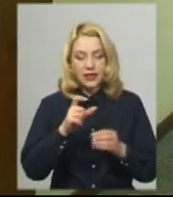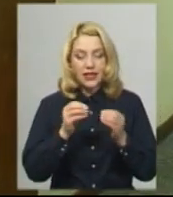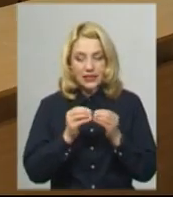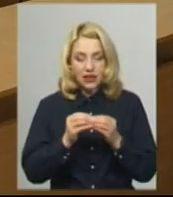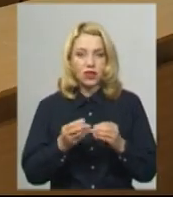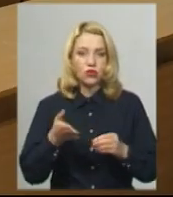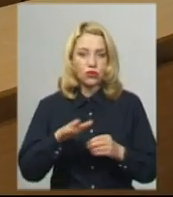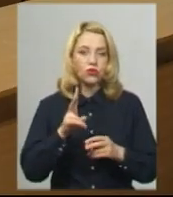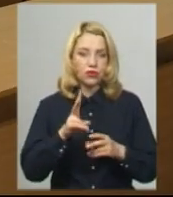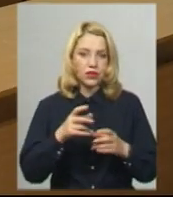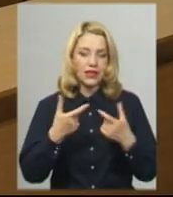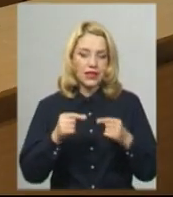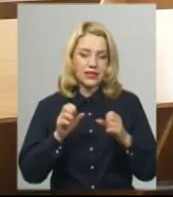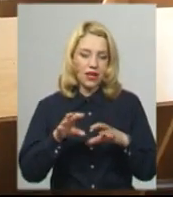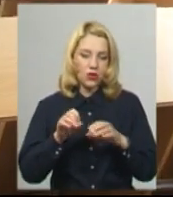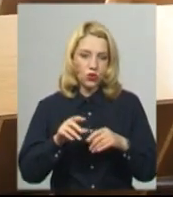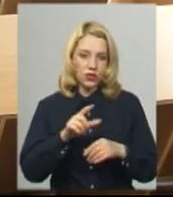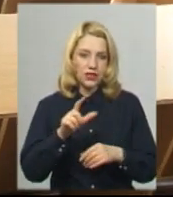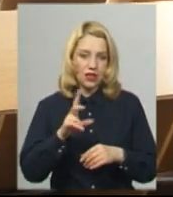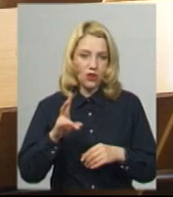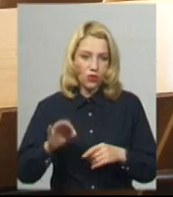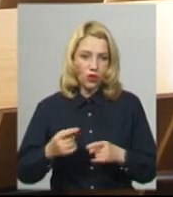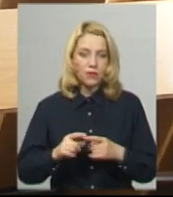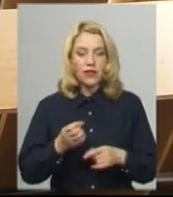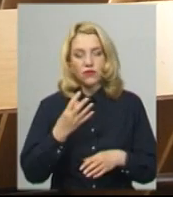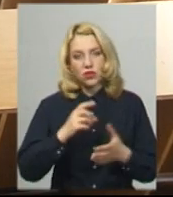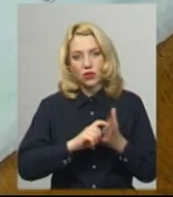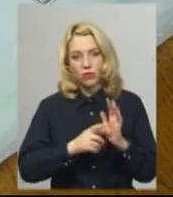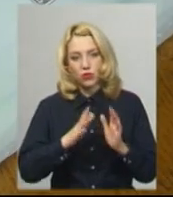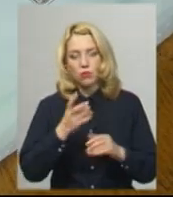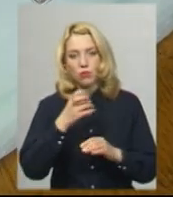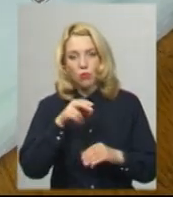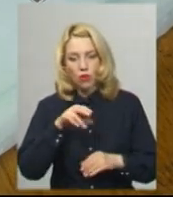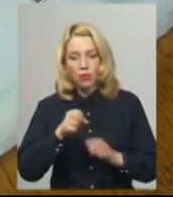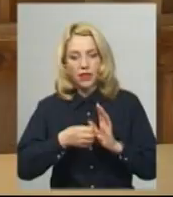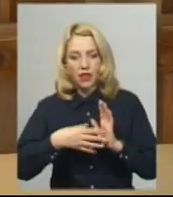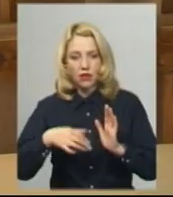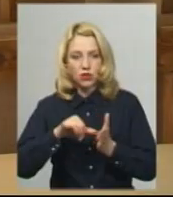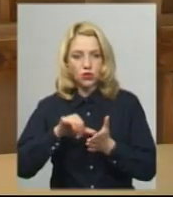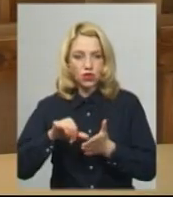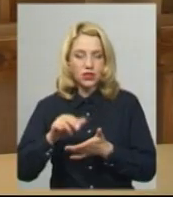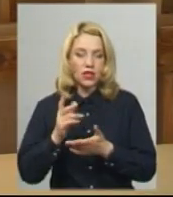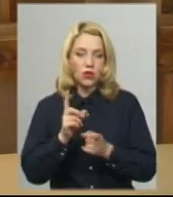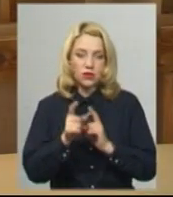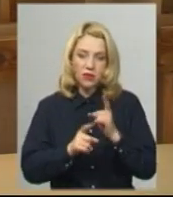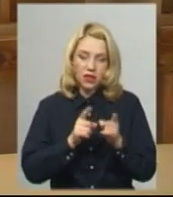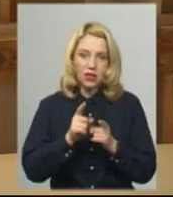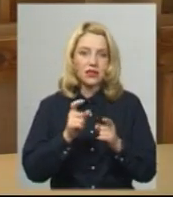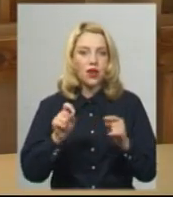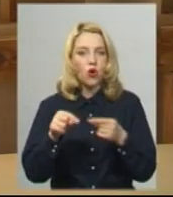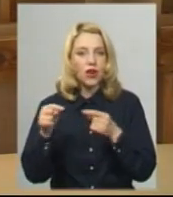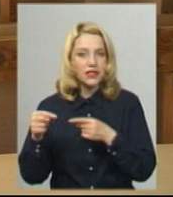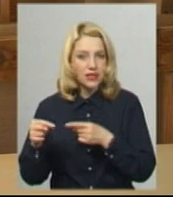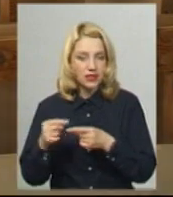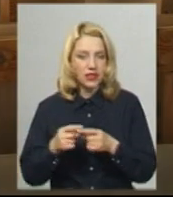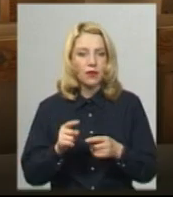учасників ЗНО не змінилась, каже директорка. В 14 аудиторіях буде по 15 учасників, проте змінились організаційні моменти. Зазвичай